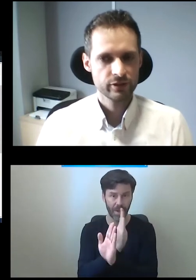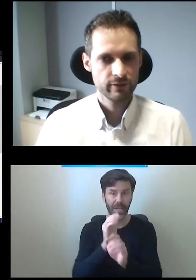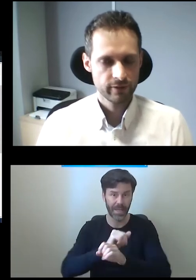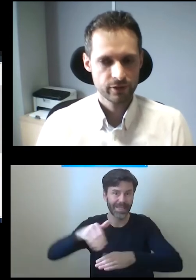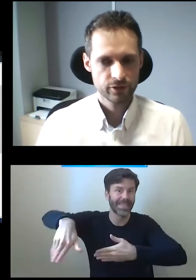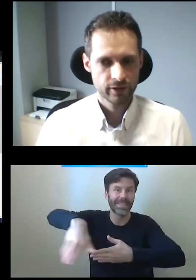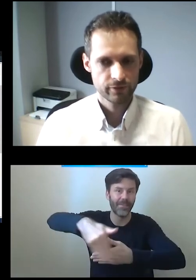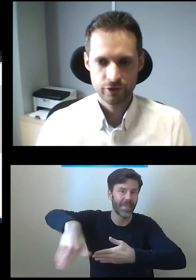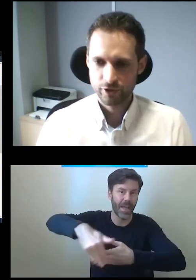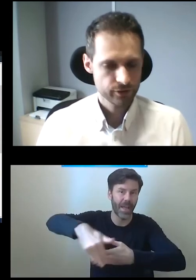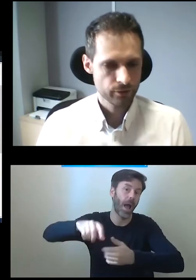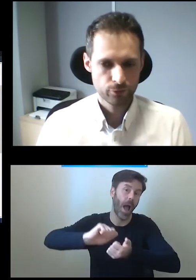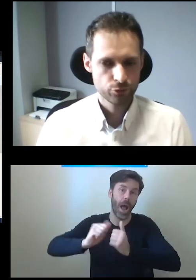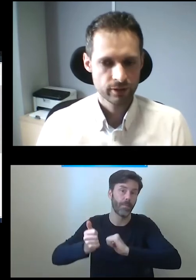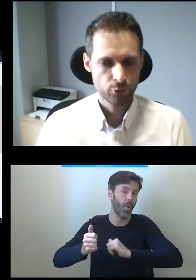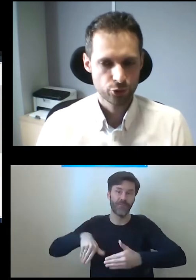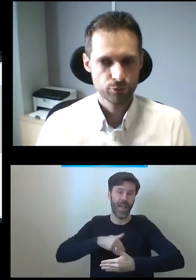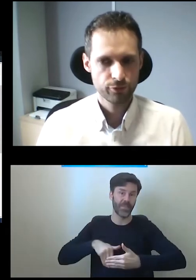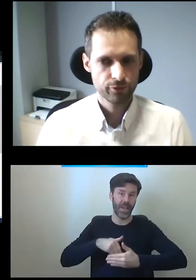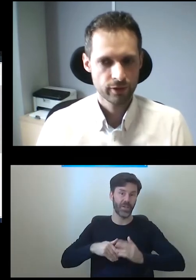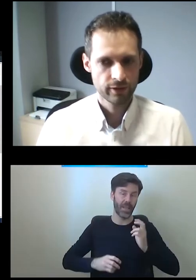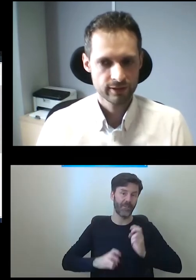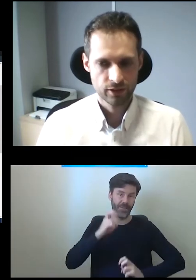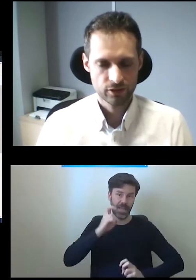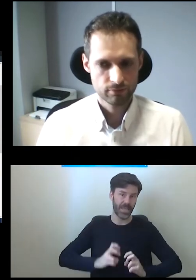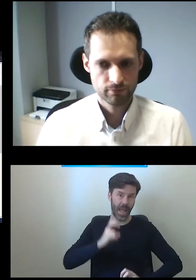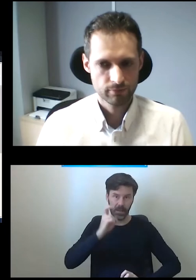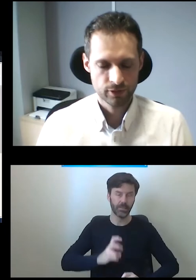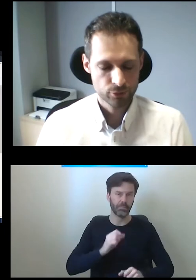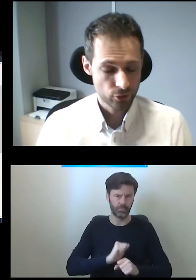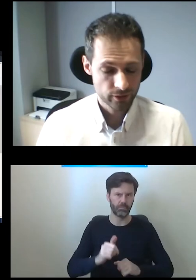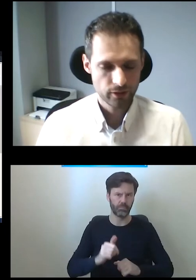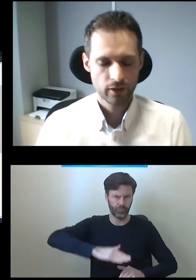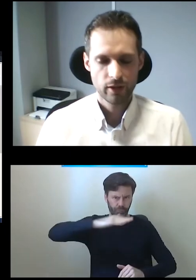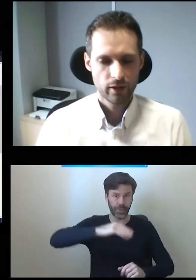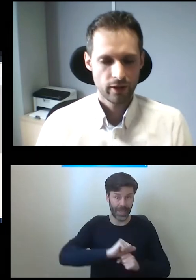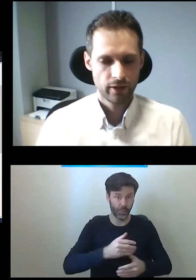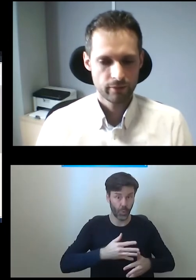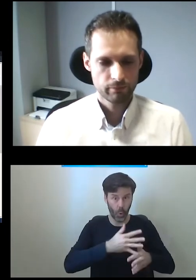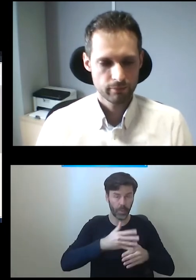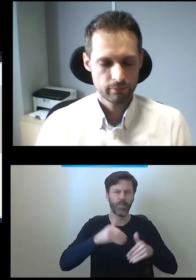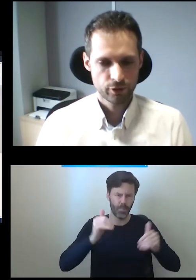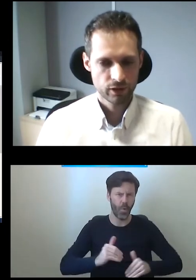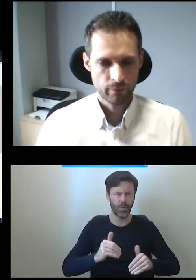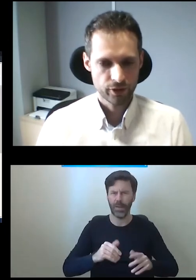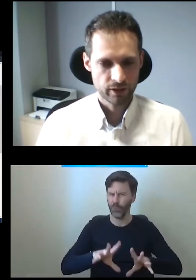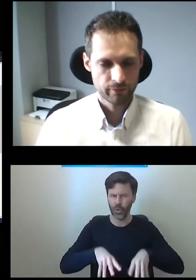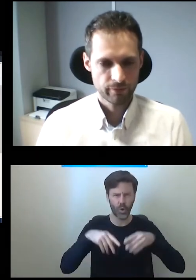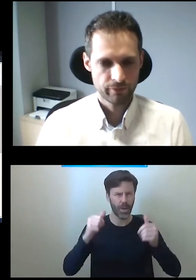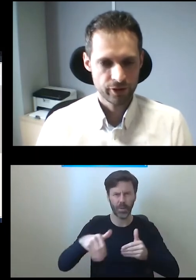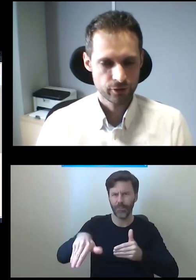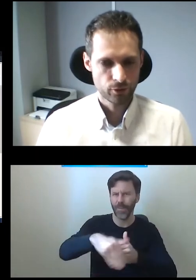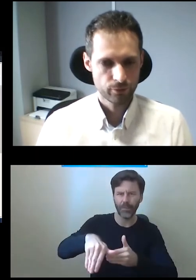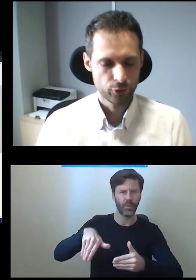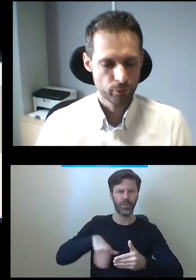zewnętrzne, wewnętrzne, wszędzie, gdzie są rodzice poziomów, jest jakaś, są schody. Podejrzewam jakieś tam